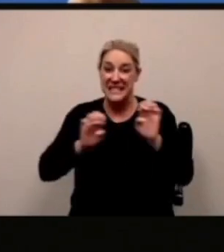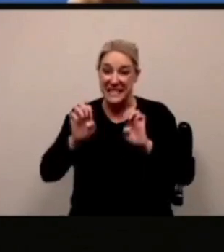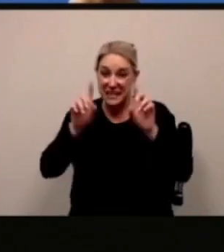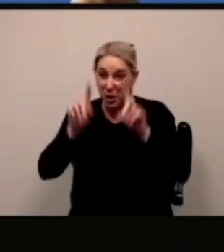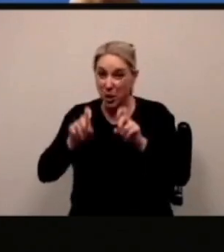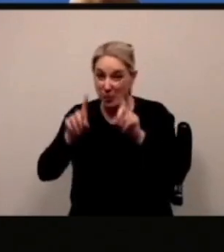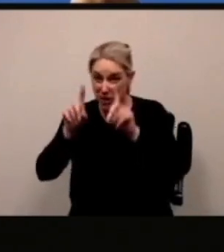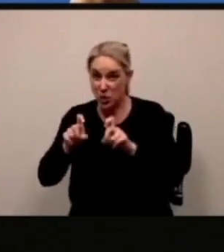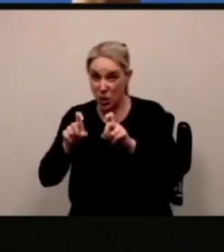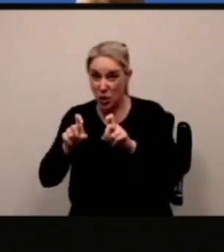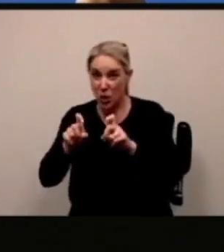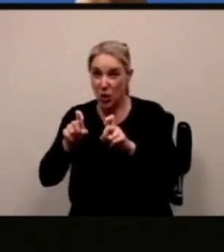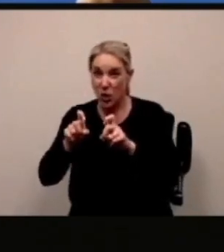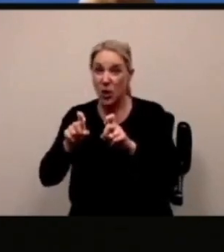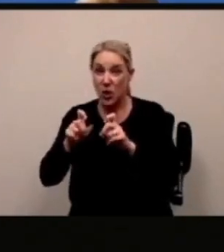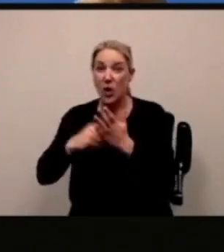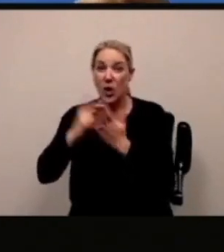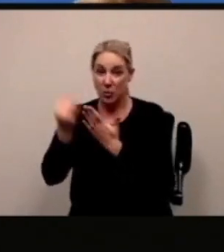direi